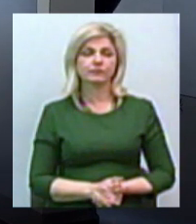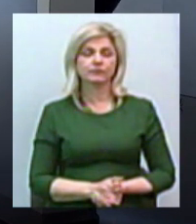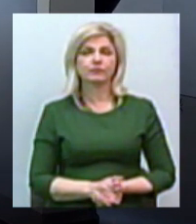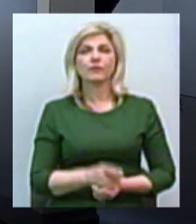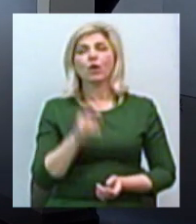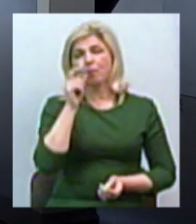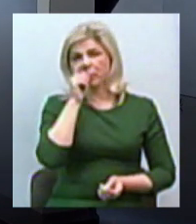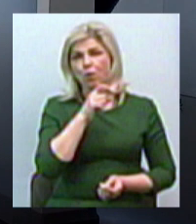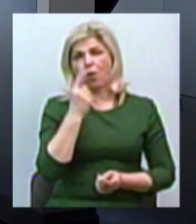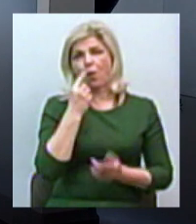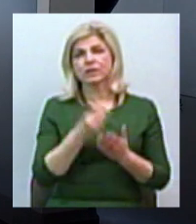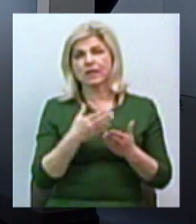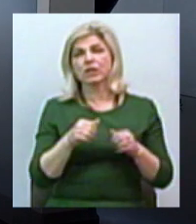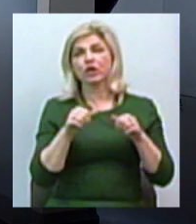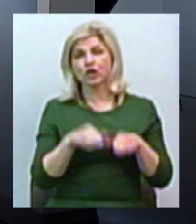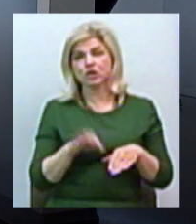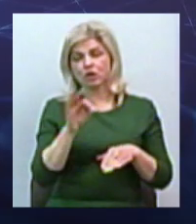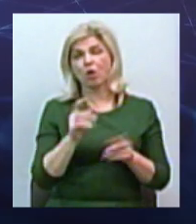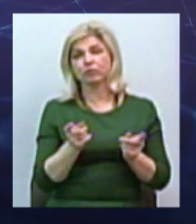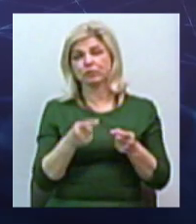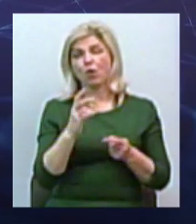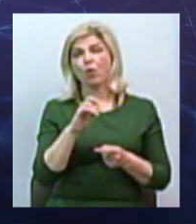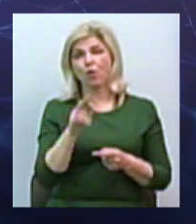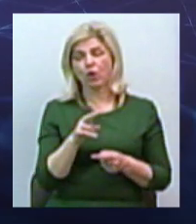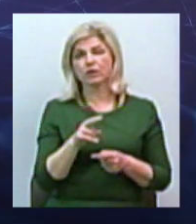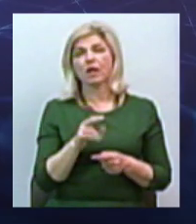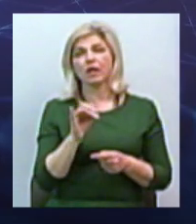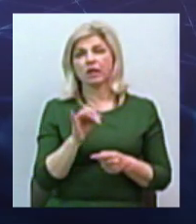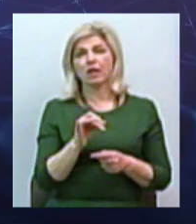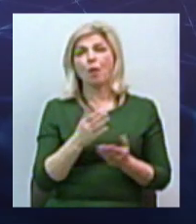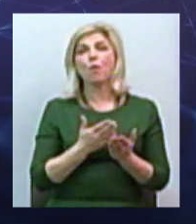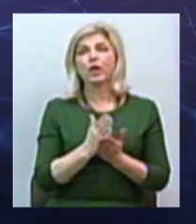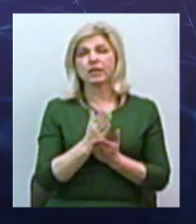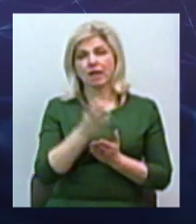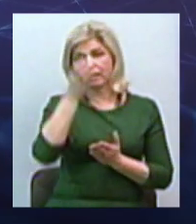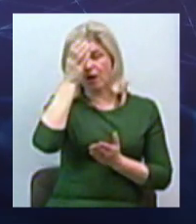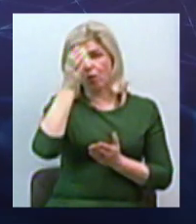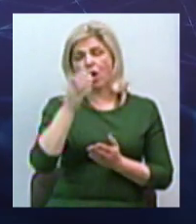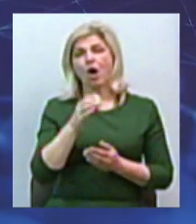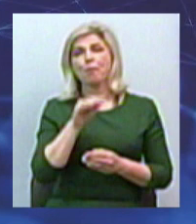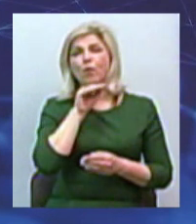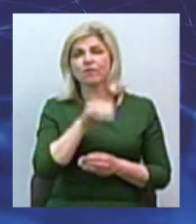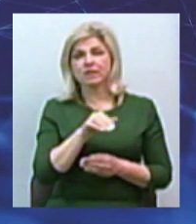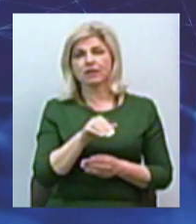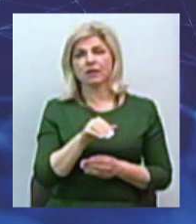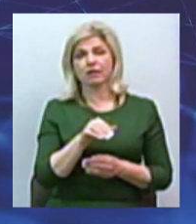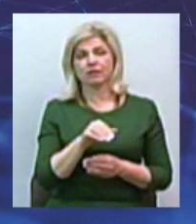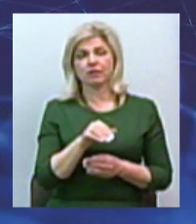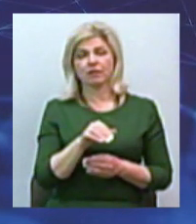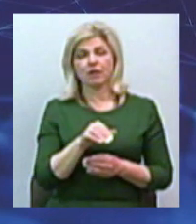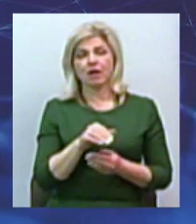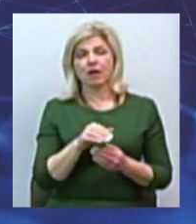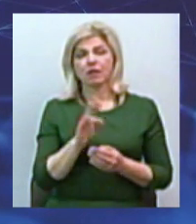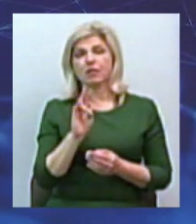оцінює рішення про кодування сигналу супутникового телебачення докторка політичних наук, професорка, завідувачка кафедри політиології